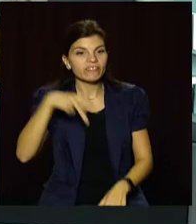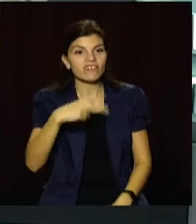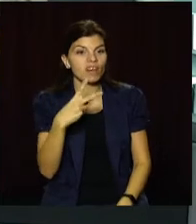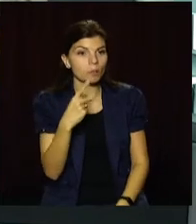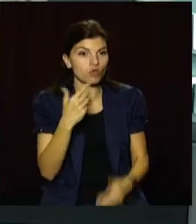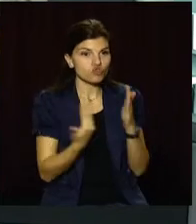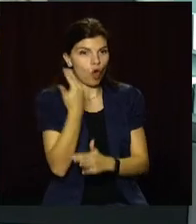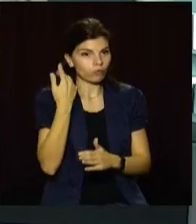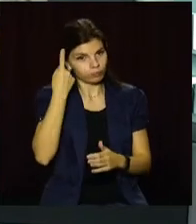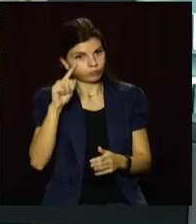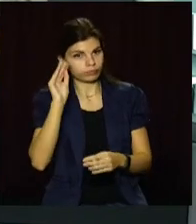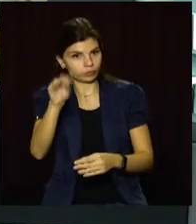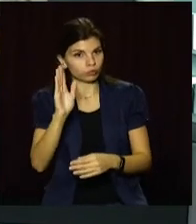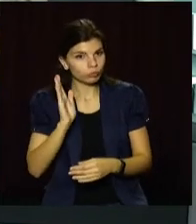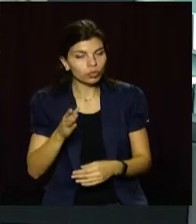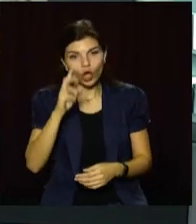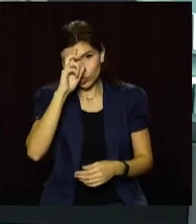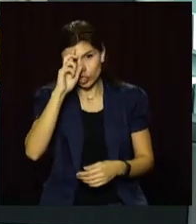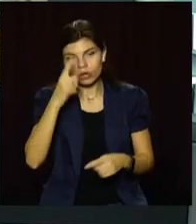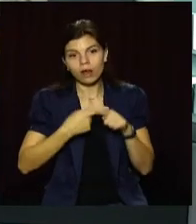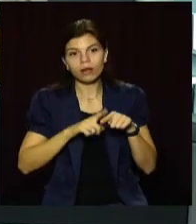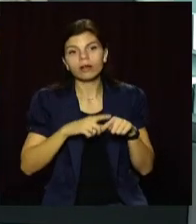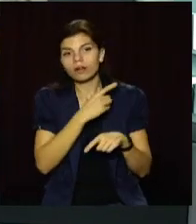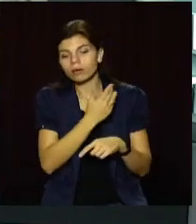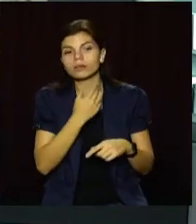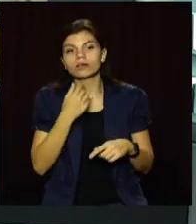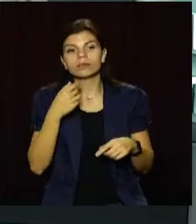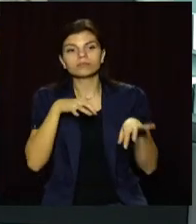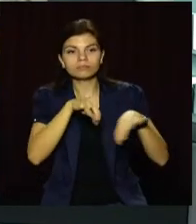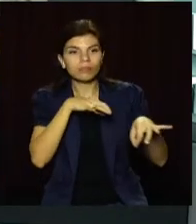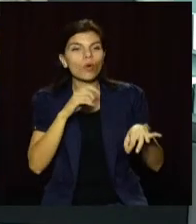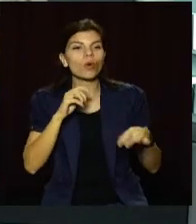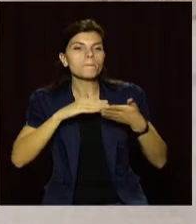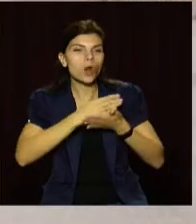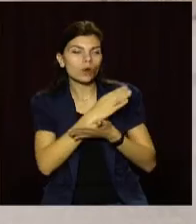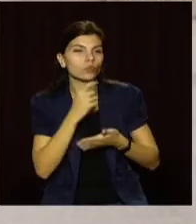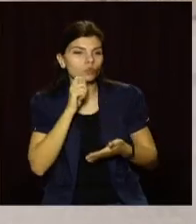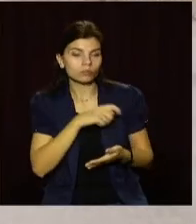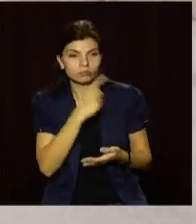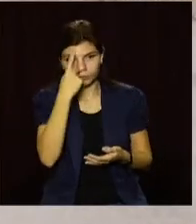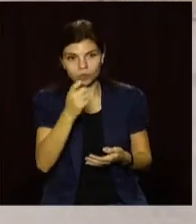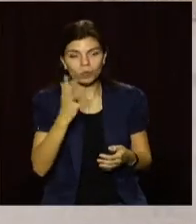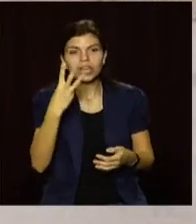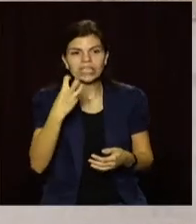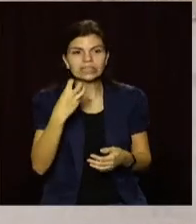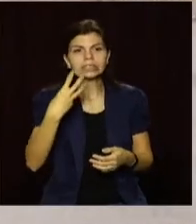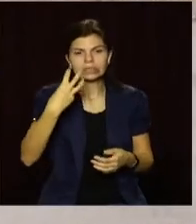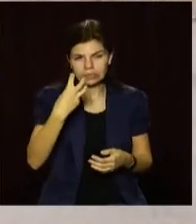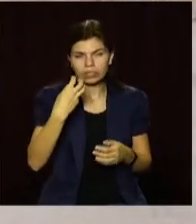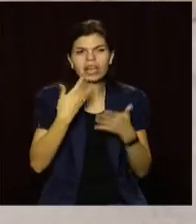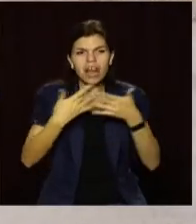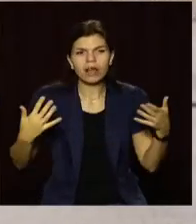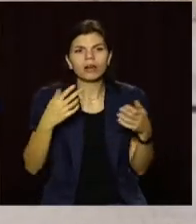році. Про це повідомили в Державному агентстві інфраструктурних проєктів України. Для цього придбають 300 комплектів